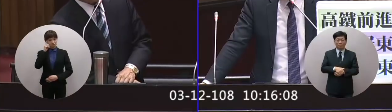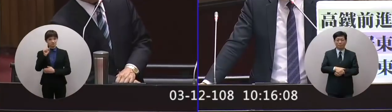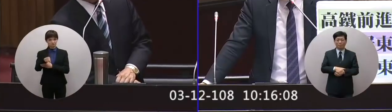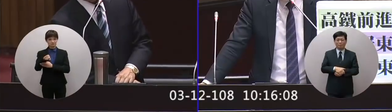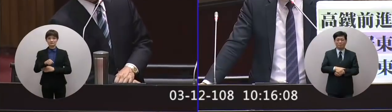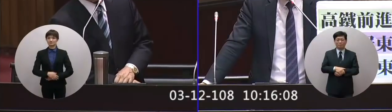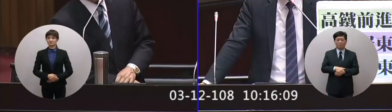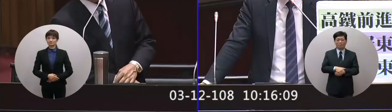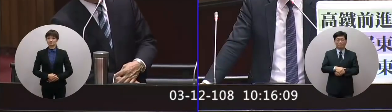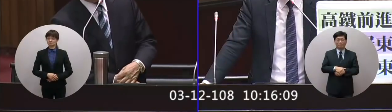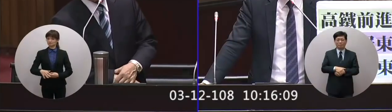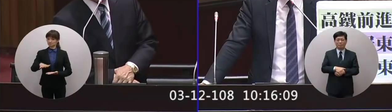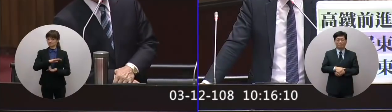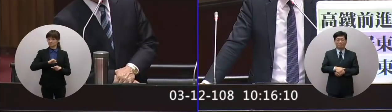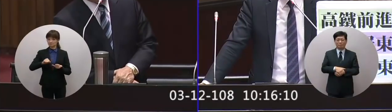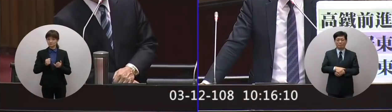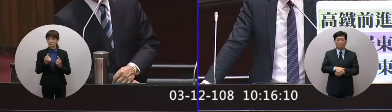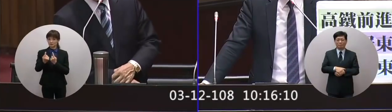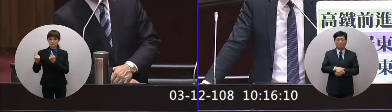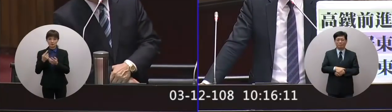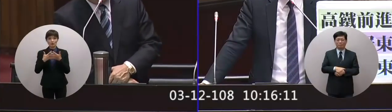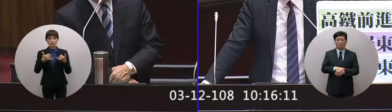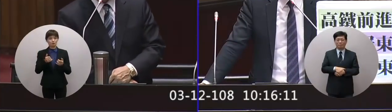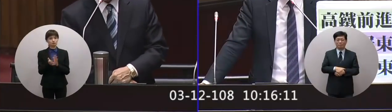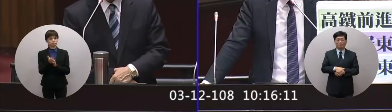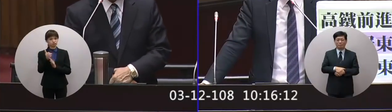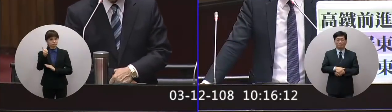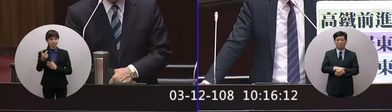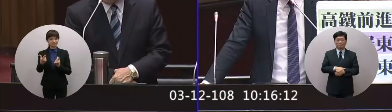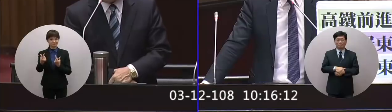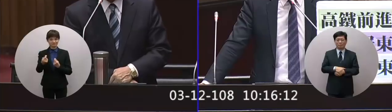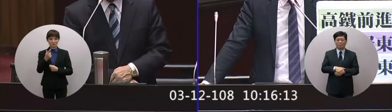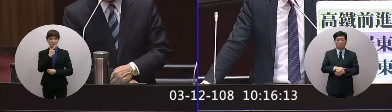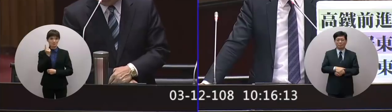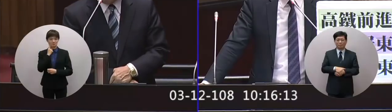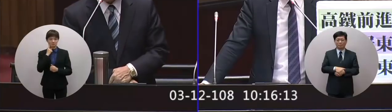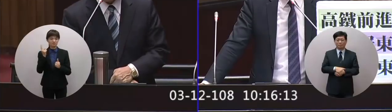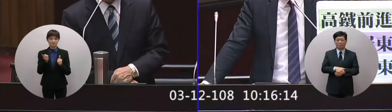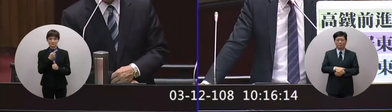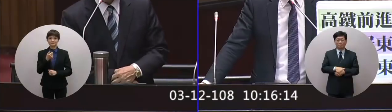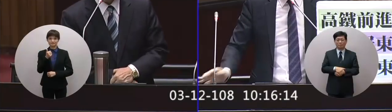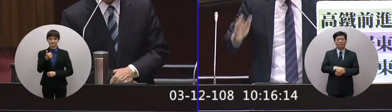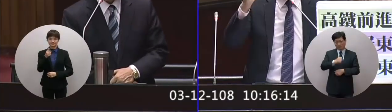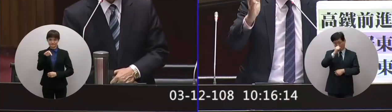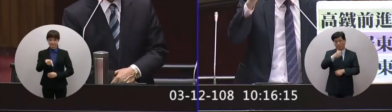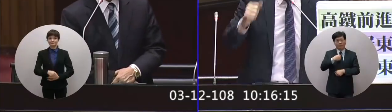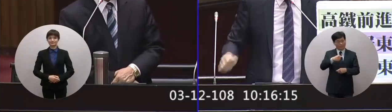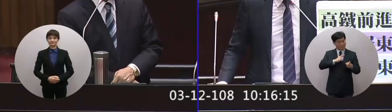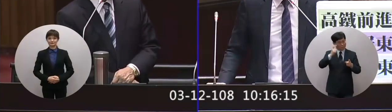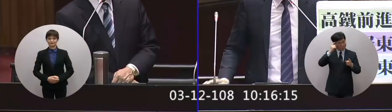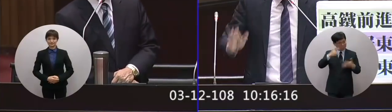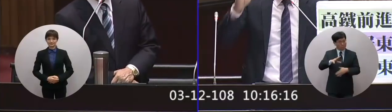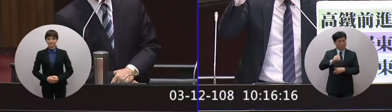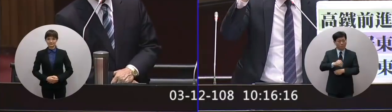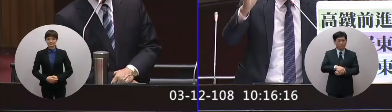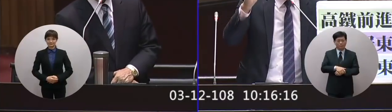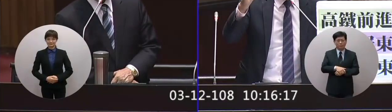在整個屏皮網路上也這樣講說是最美歷史上最美的燈會30年想到